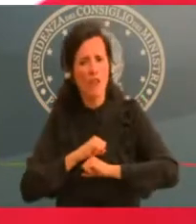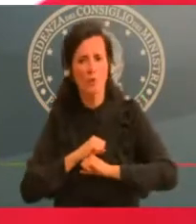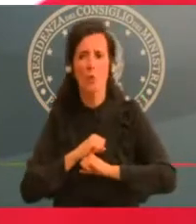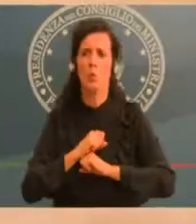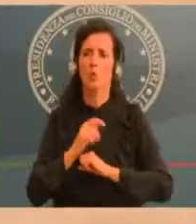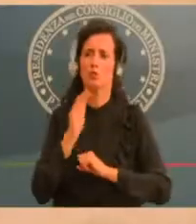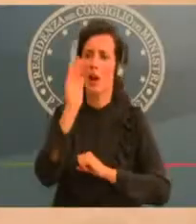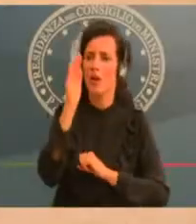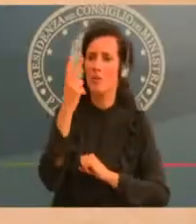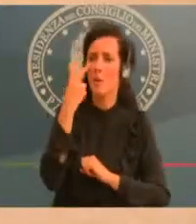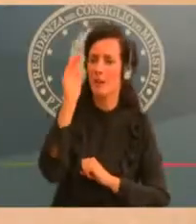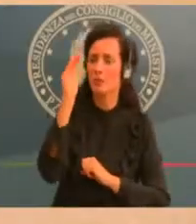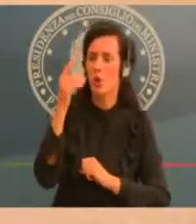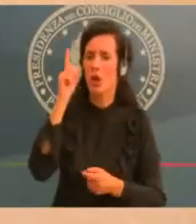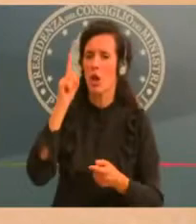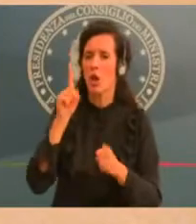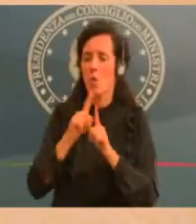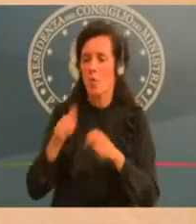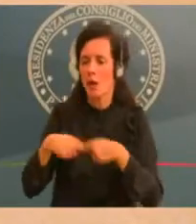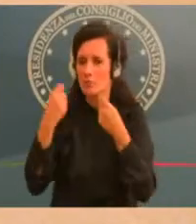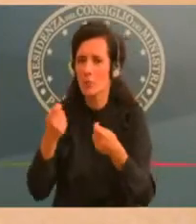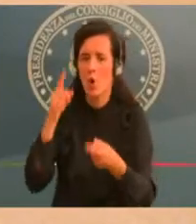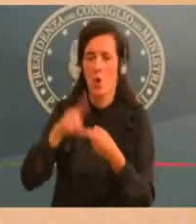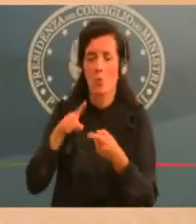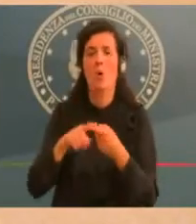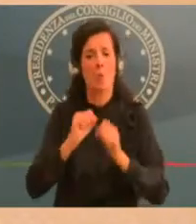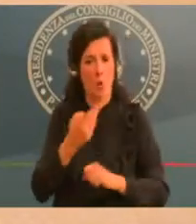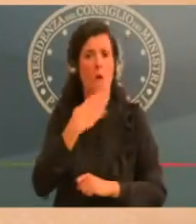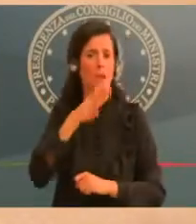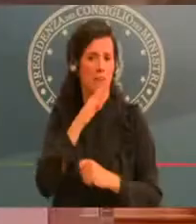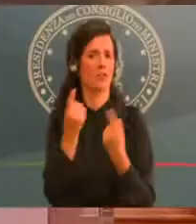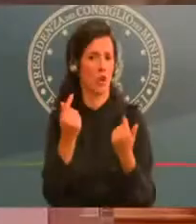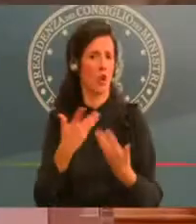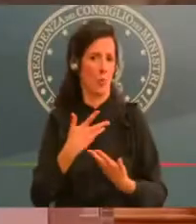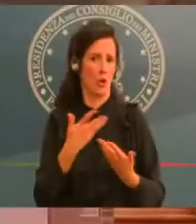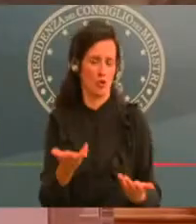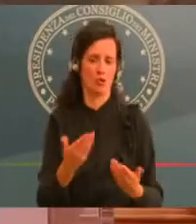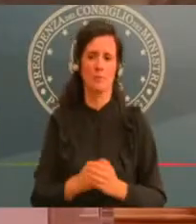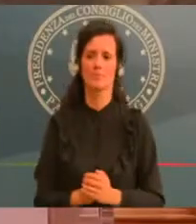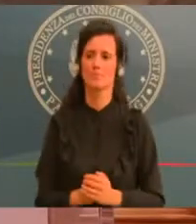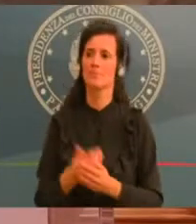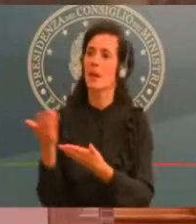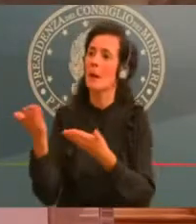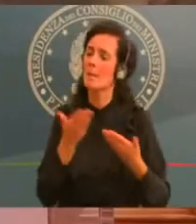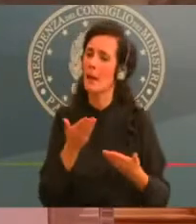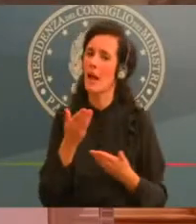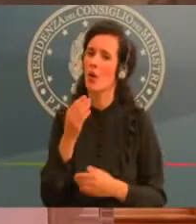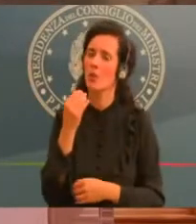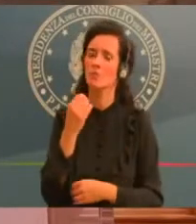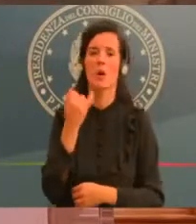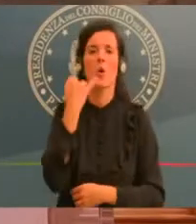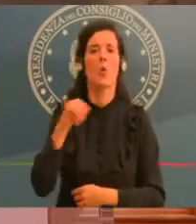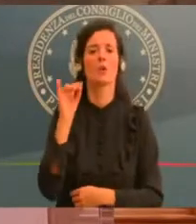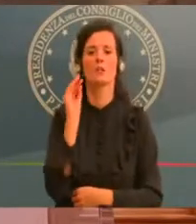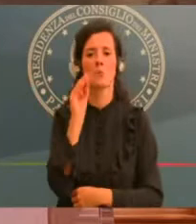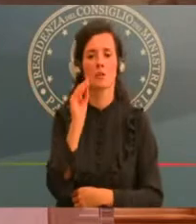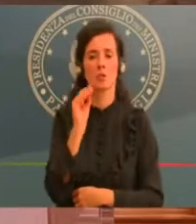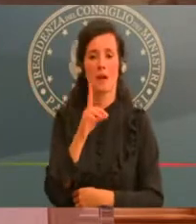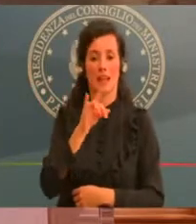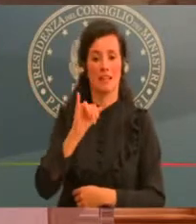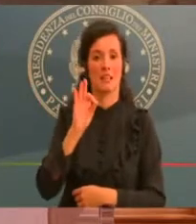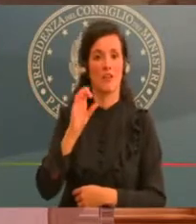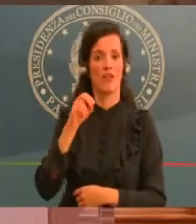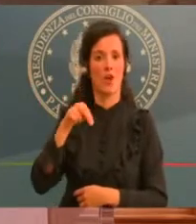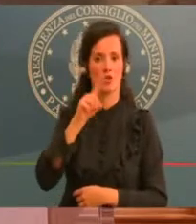Prego. L'ultima domanda per Marco Difonzo Sky TG24 Buonasera Presidente ho anche io molte domande perché sono